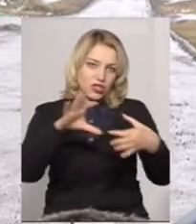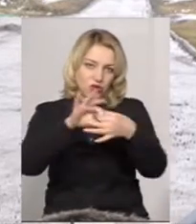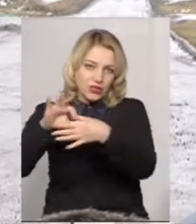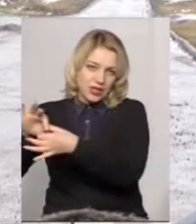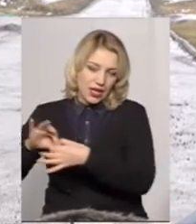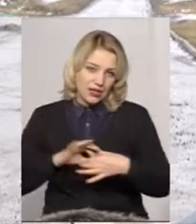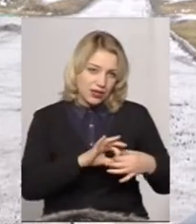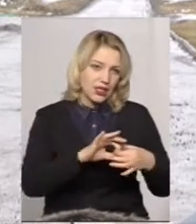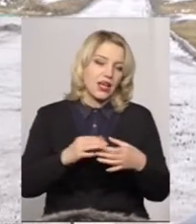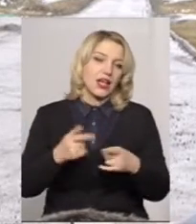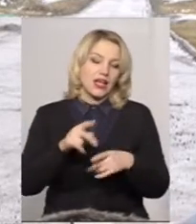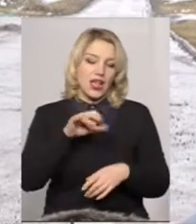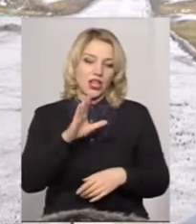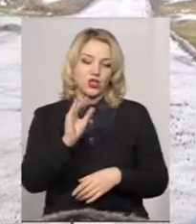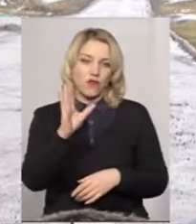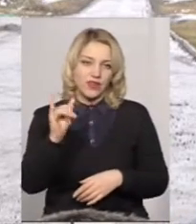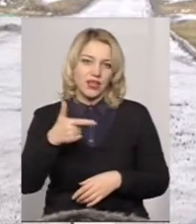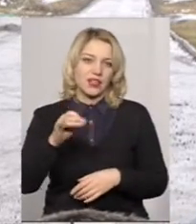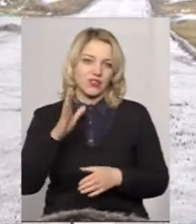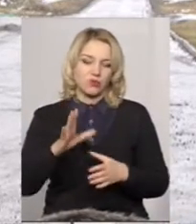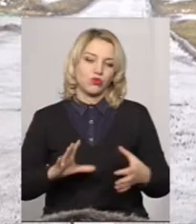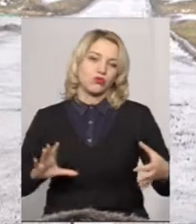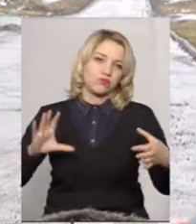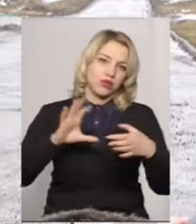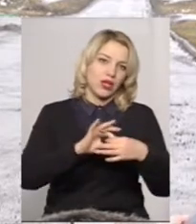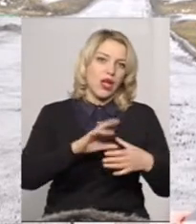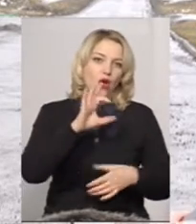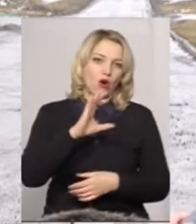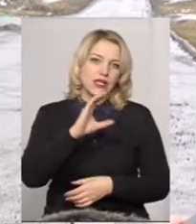Лісогранівці будуть приєднані, плануються до міста, до Озерної.